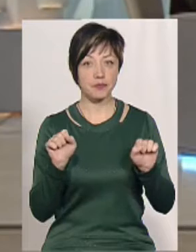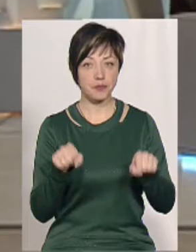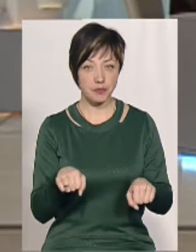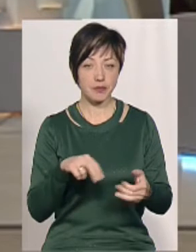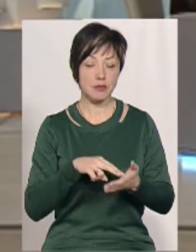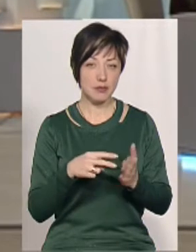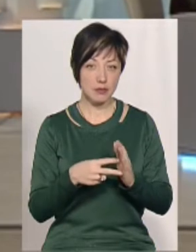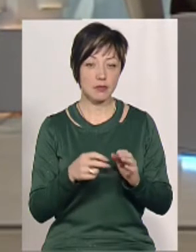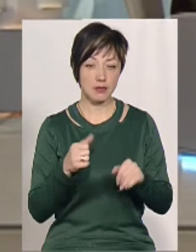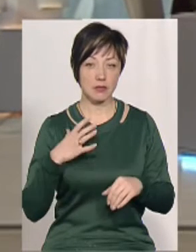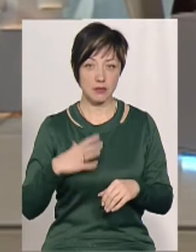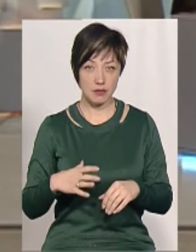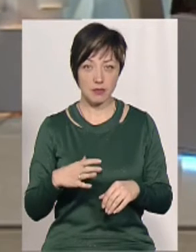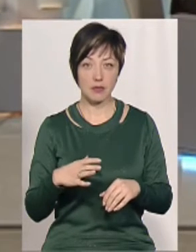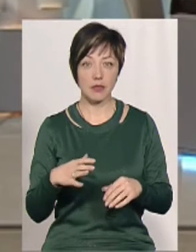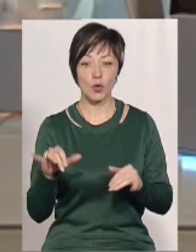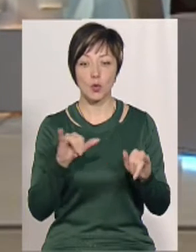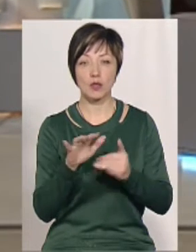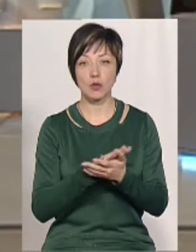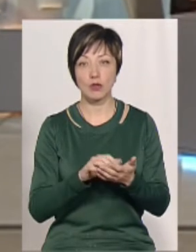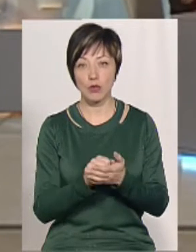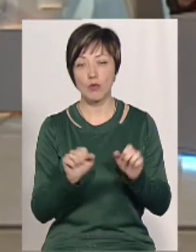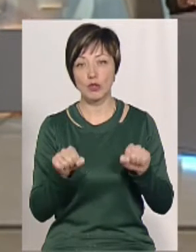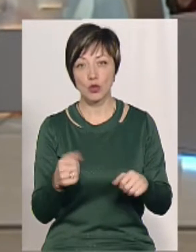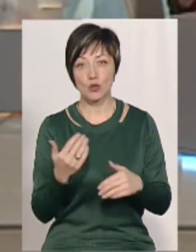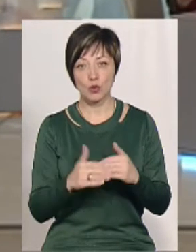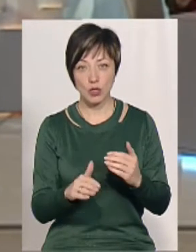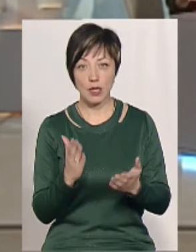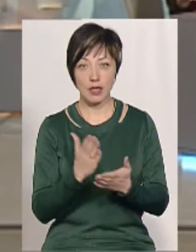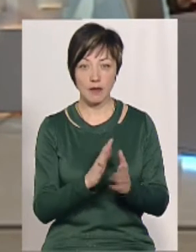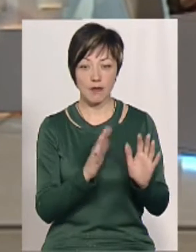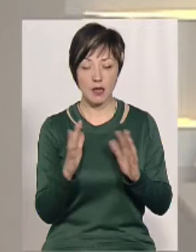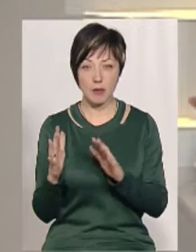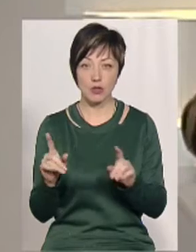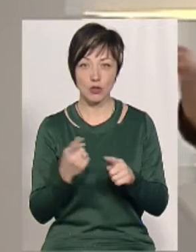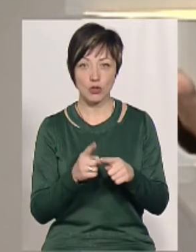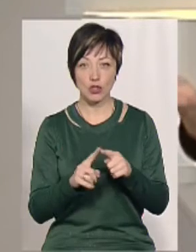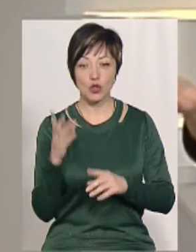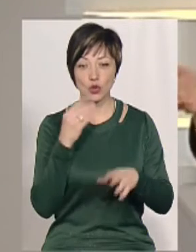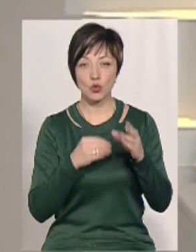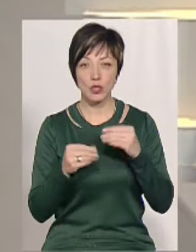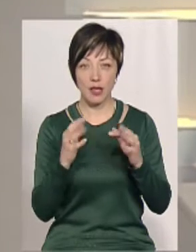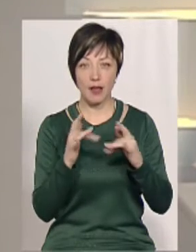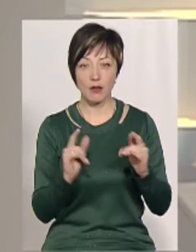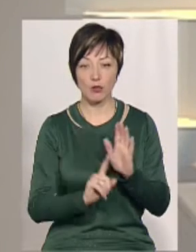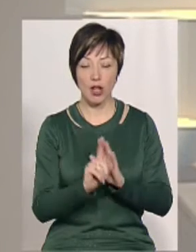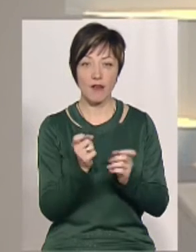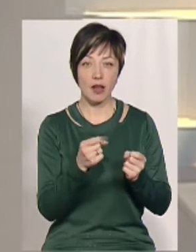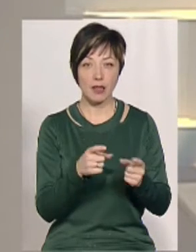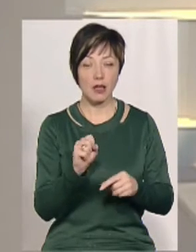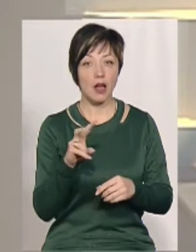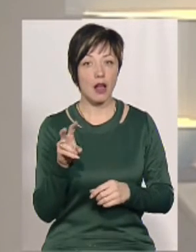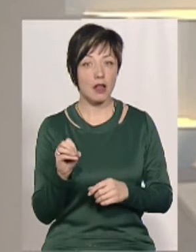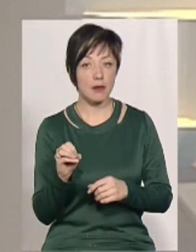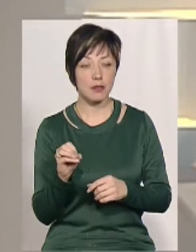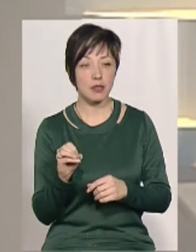можна передбачити, що їх доведеться теж утилізовувати, а, можливо, уже є випадки, що почали вже їх викидати. Але,